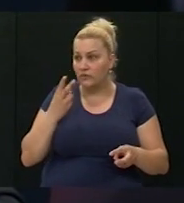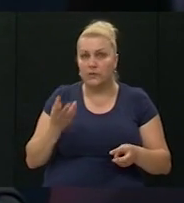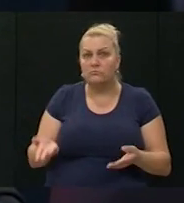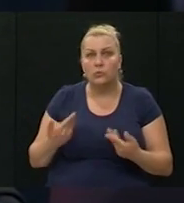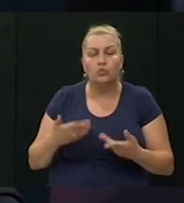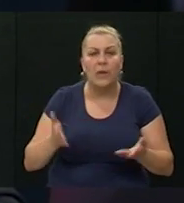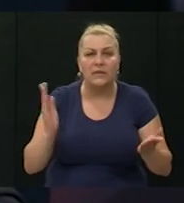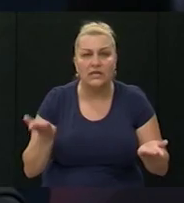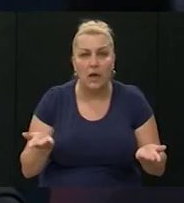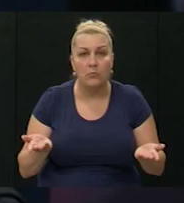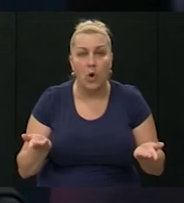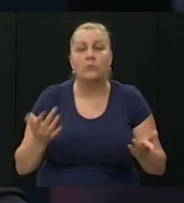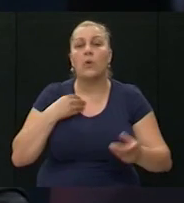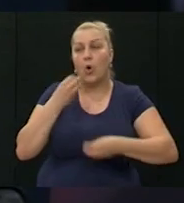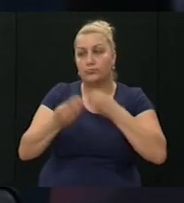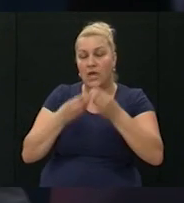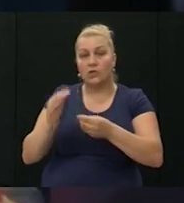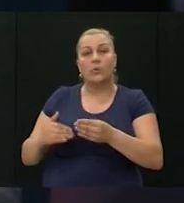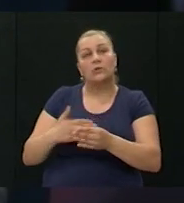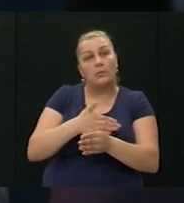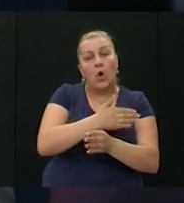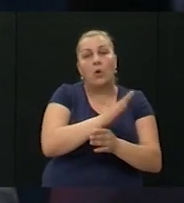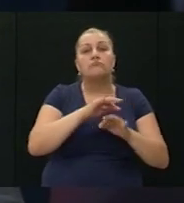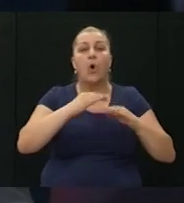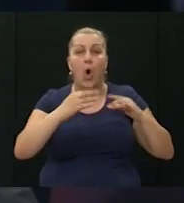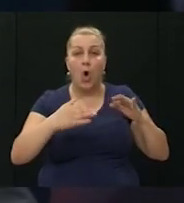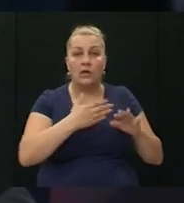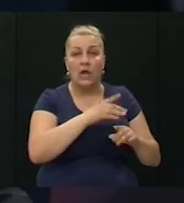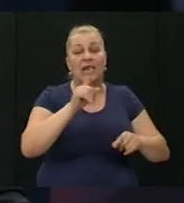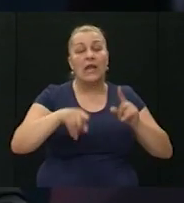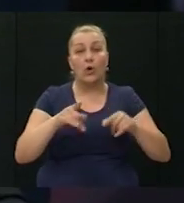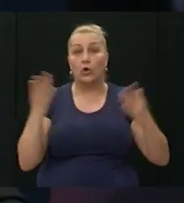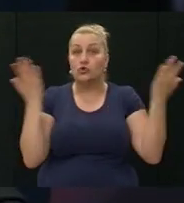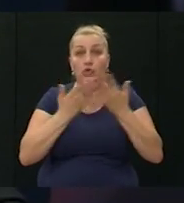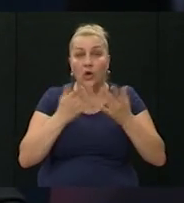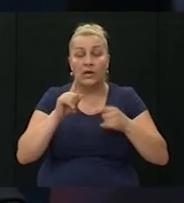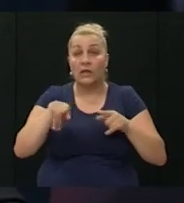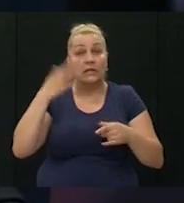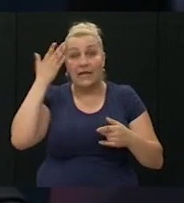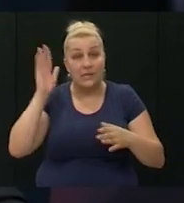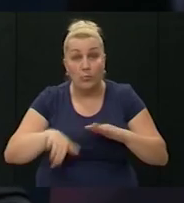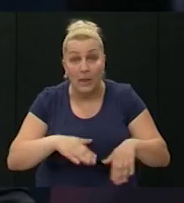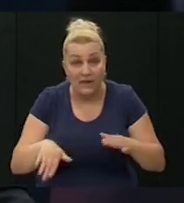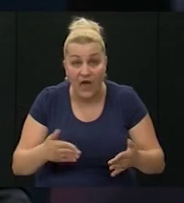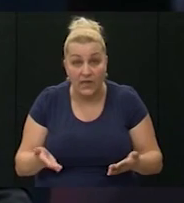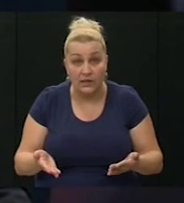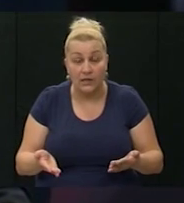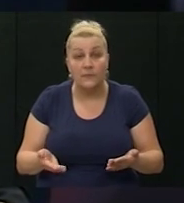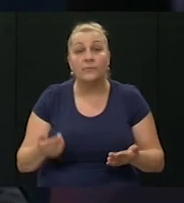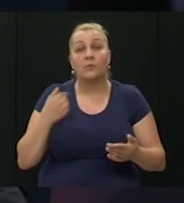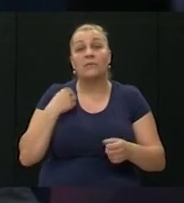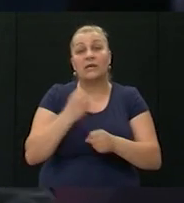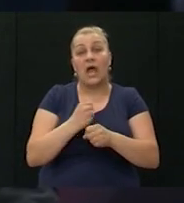ribarice pitaju di ćemo, objašnjeno im je da idemo preko Novigradskog mora, međutim, njih nekoliko šokirano, ne znaju ni plivati, mi tovarimo